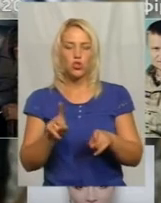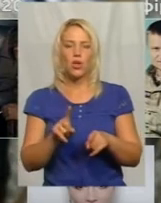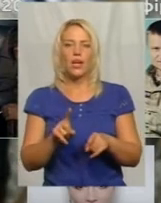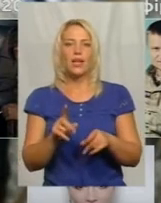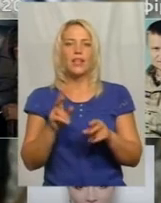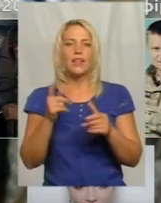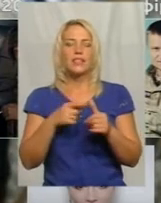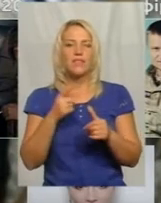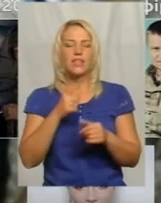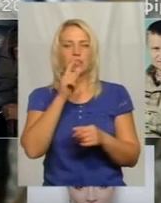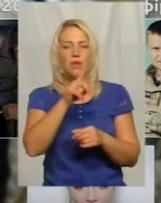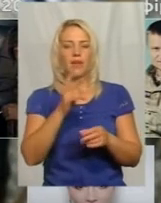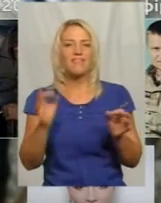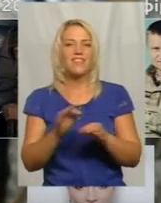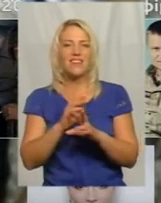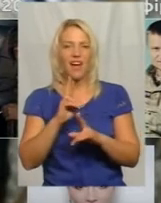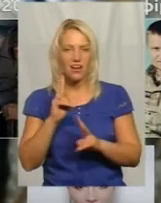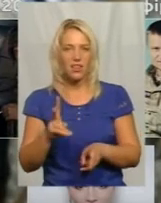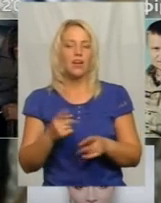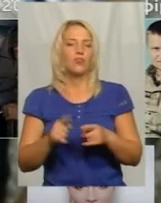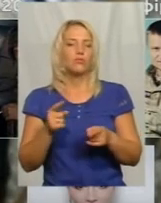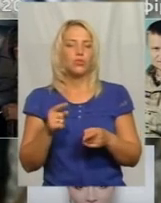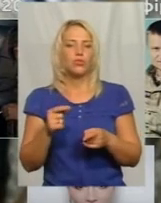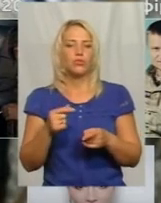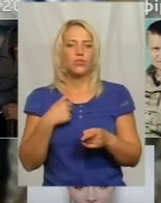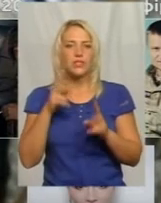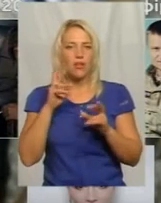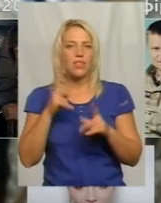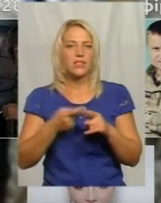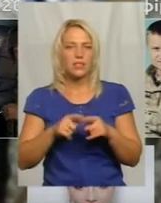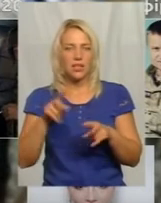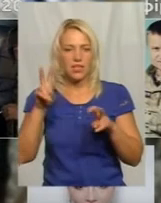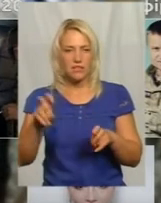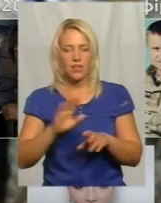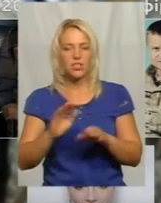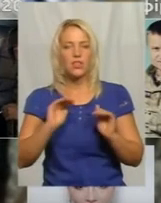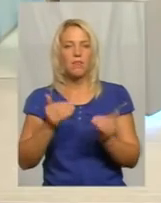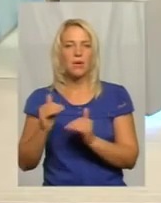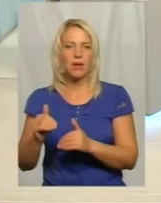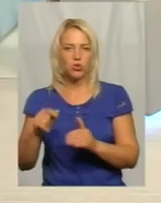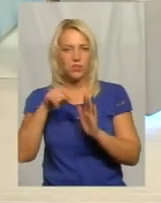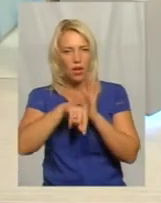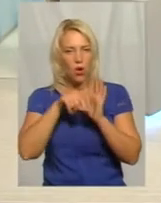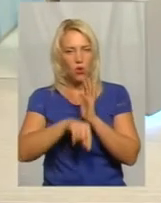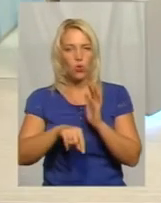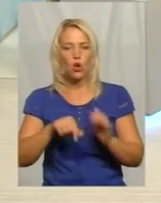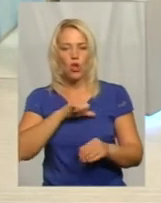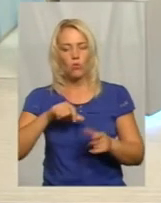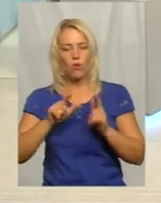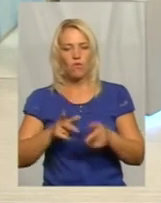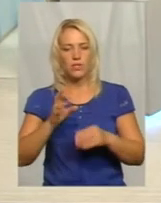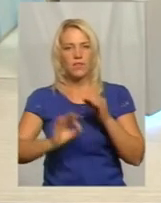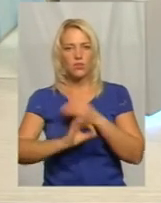бо не знаю, як назвати. Чи вважаєте ви, що применшується роль добровольців у діях на Сході? Здається, що це робиться